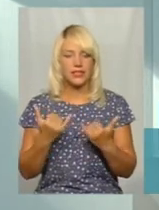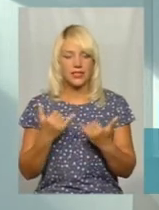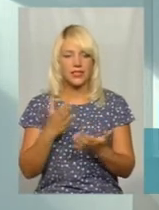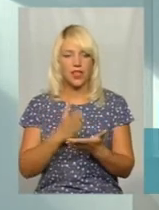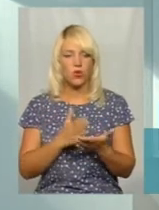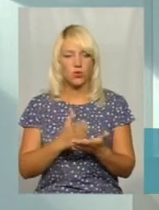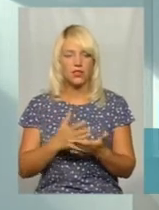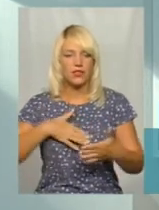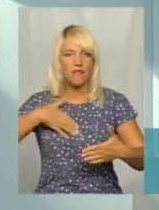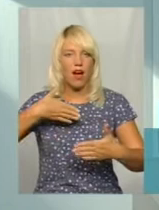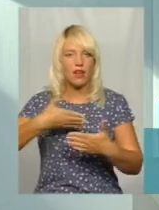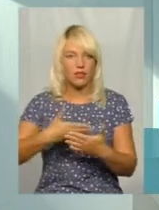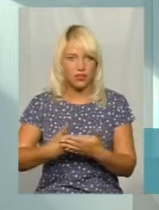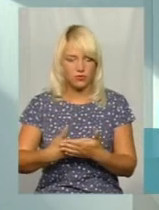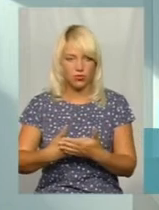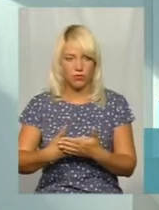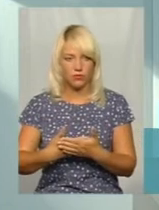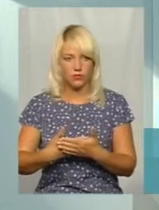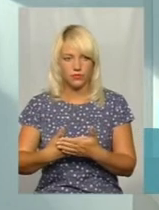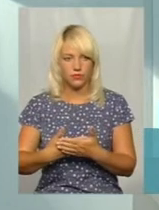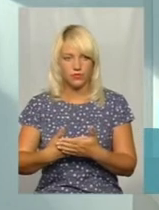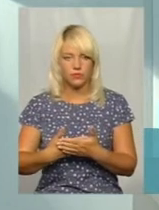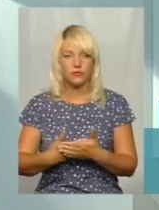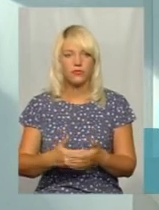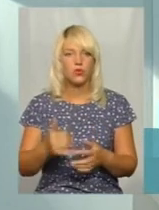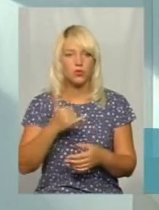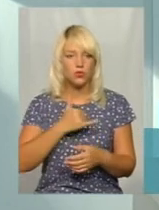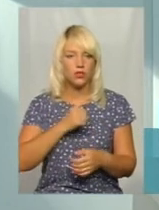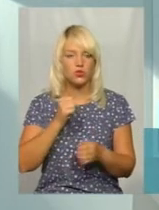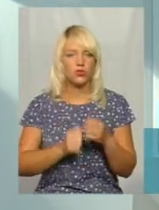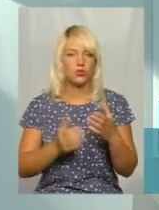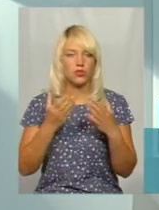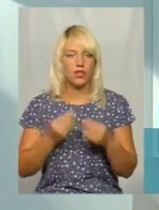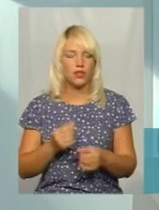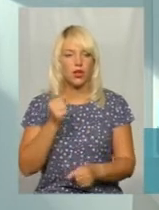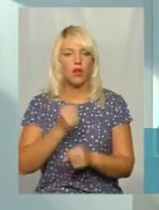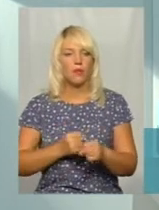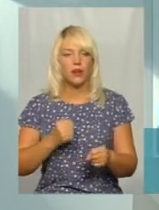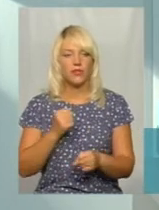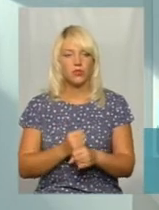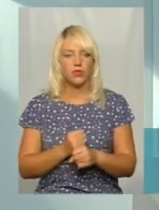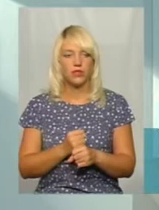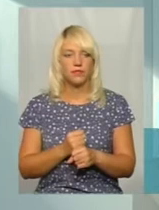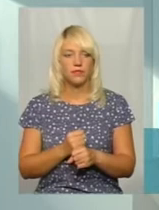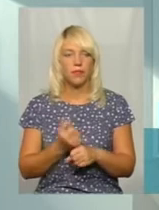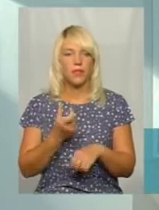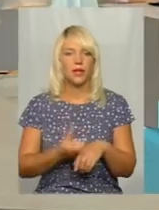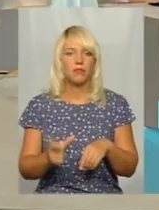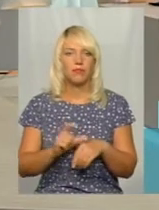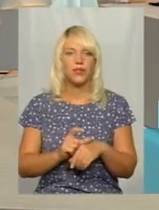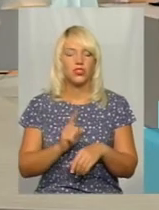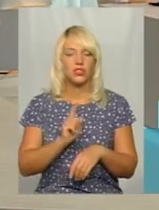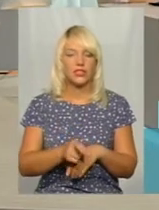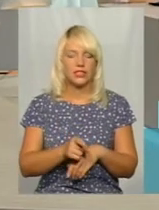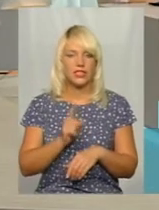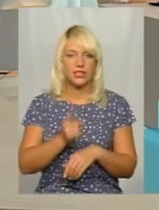самому активному, якраз в активній фазі. нас щоденно працює більше тисячі, тисячу